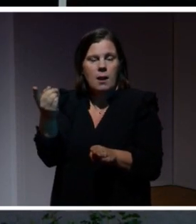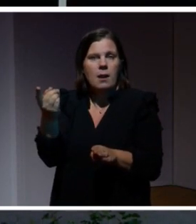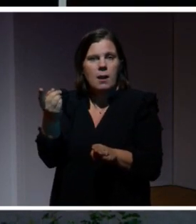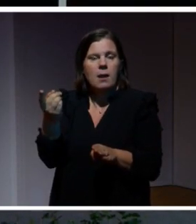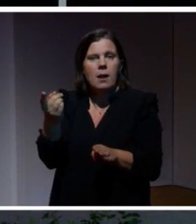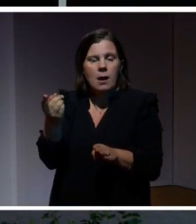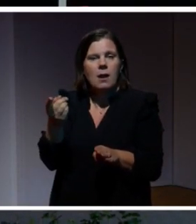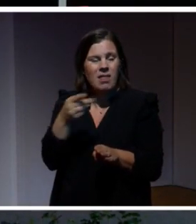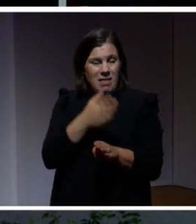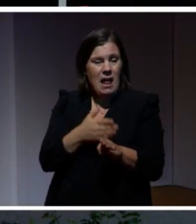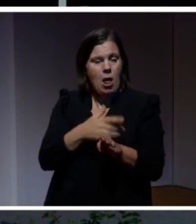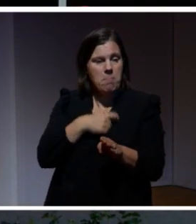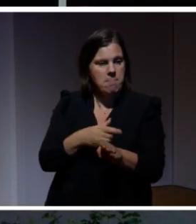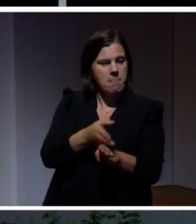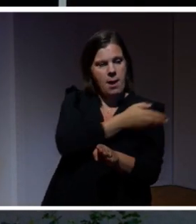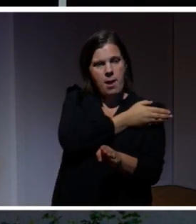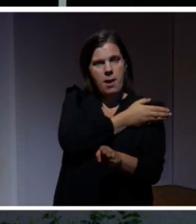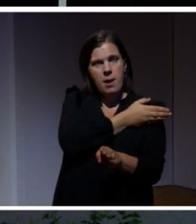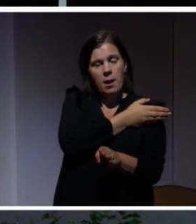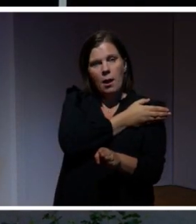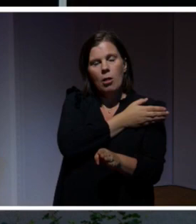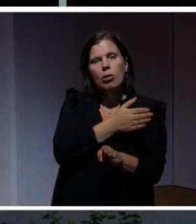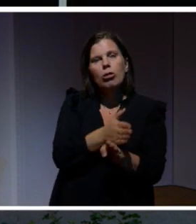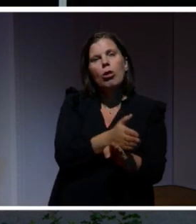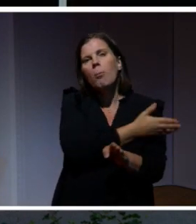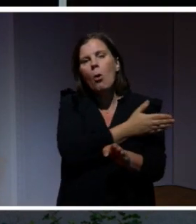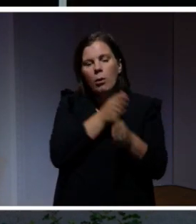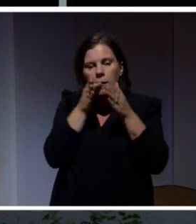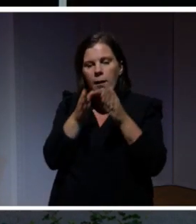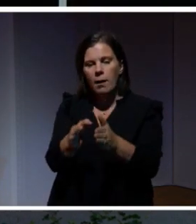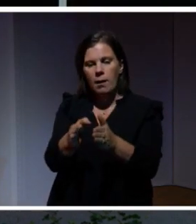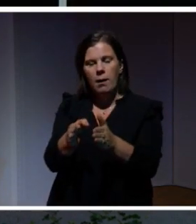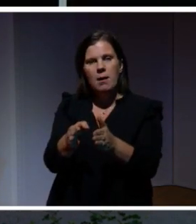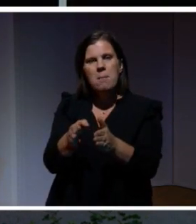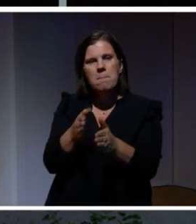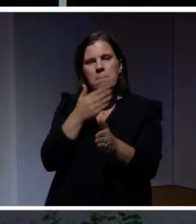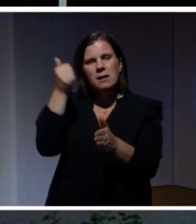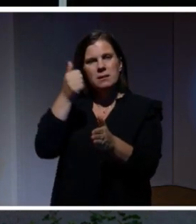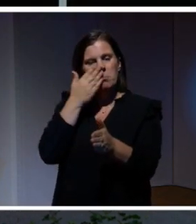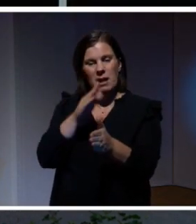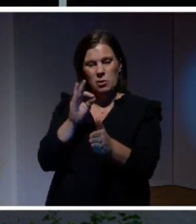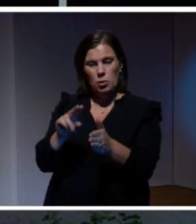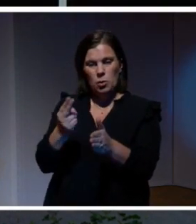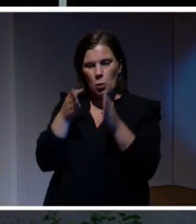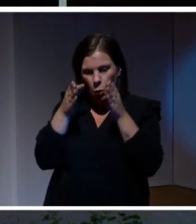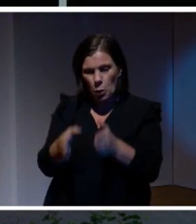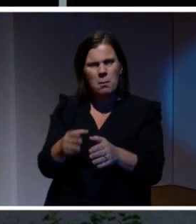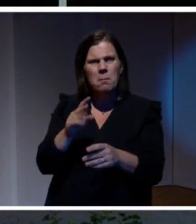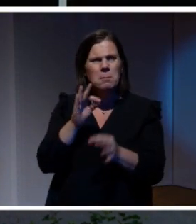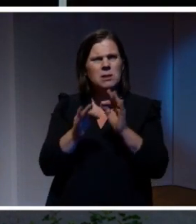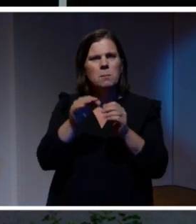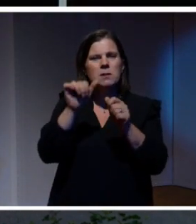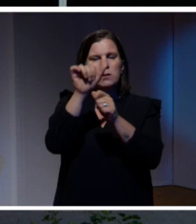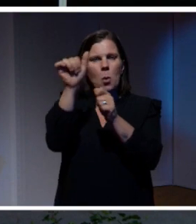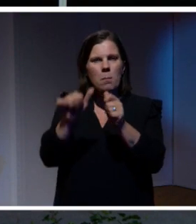eller det betyder ju bara att jag tar bort saker för att skapa den bästa bilden av mig för den här situationen. Precis som en skulptör gör när man tar